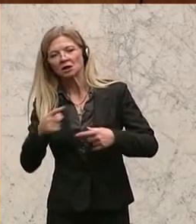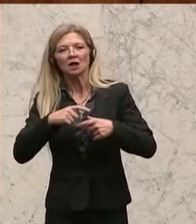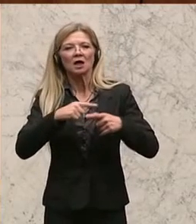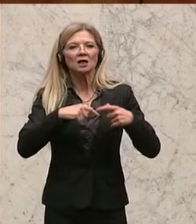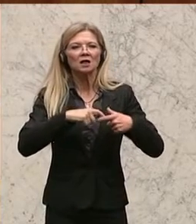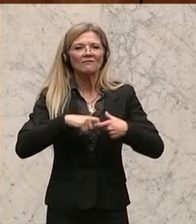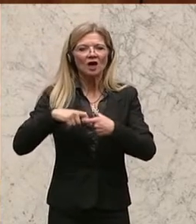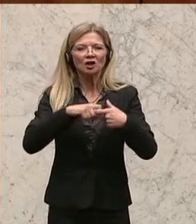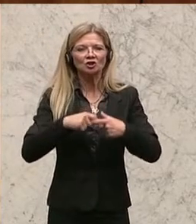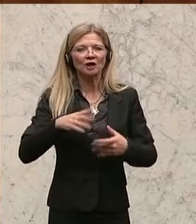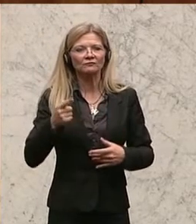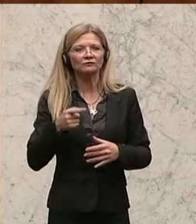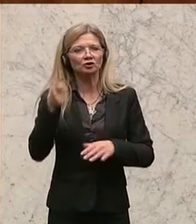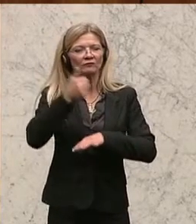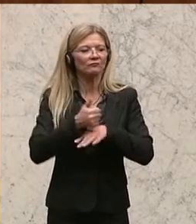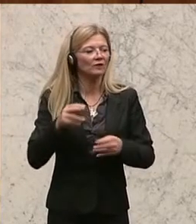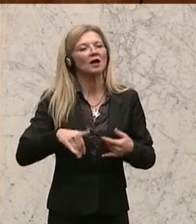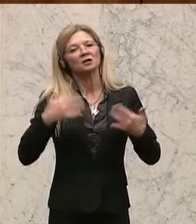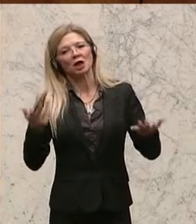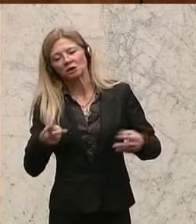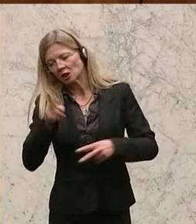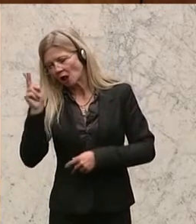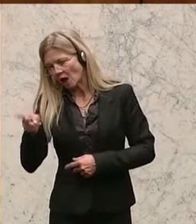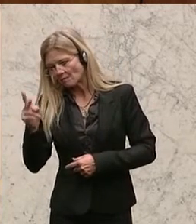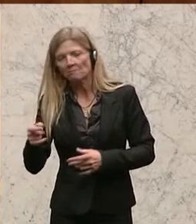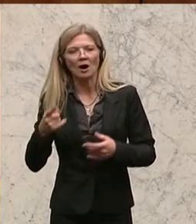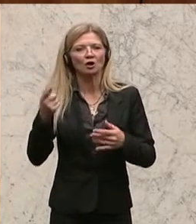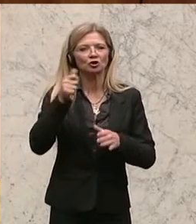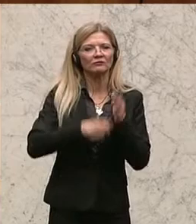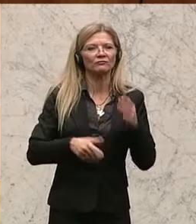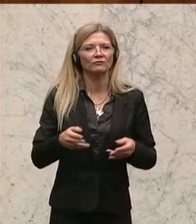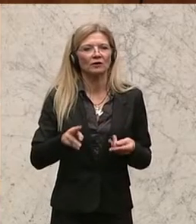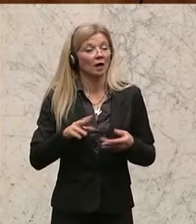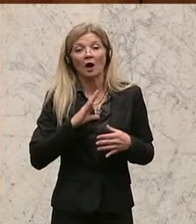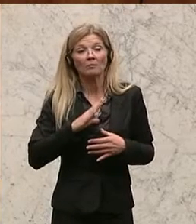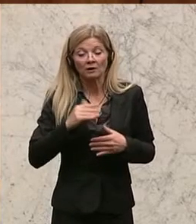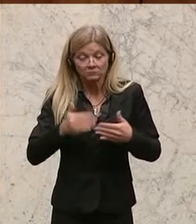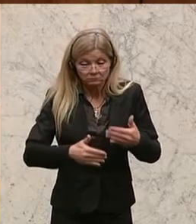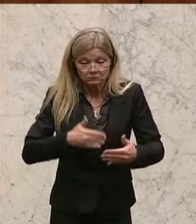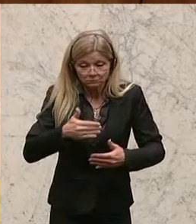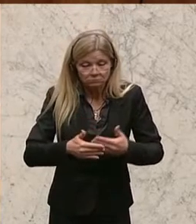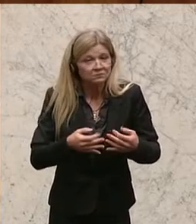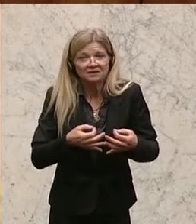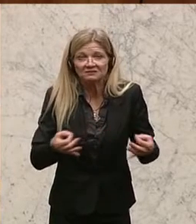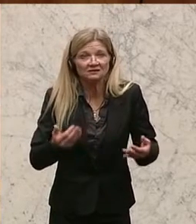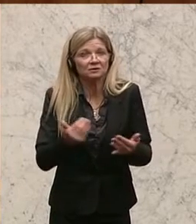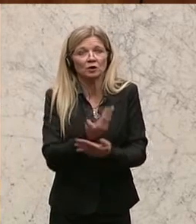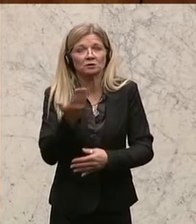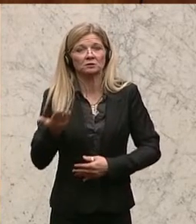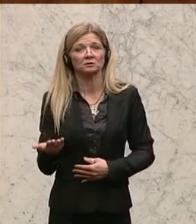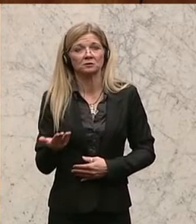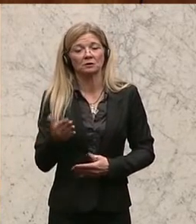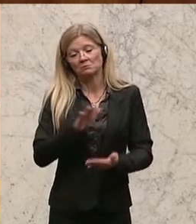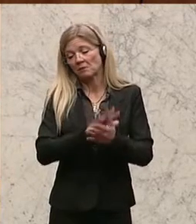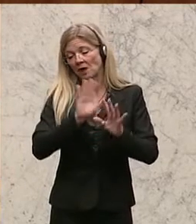Kammerfunktionär. Einer ist immer dagegen und weitergehen tut nichts. Und so bleibt halt, Herr Bundesminister, alles beim